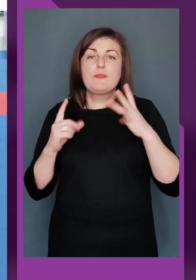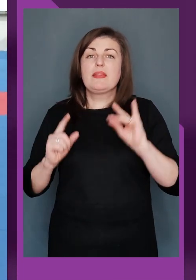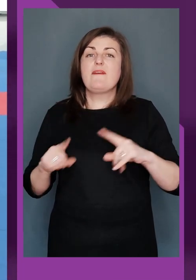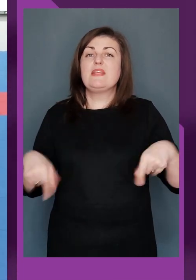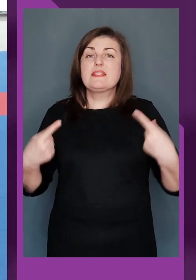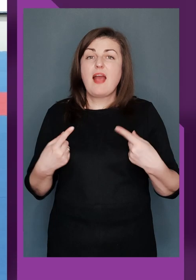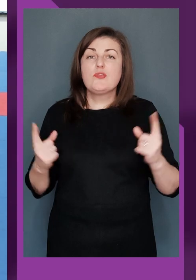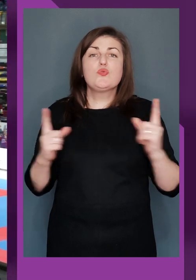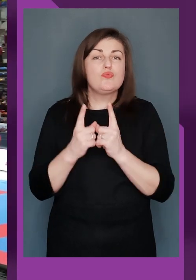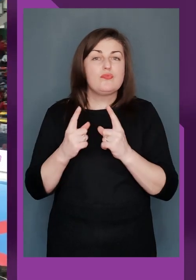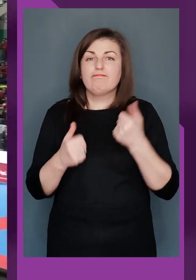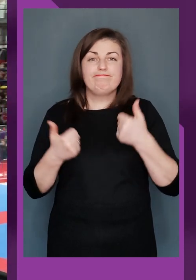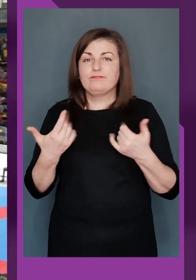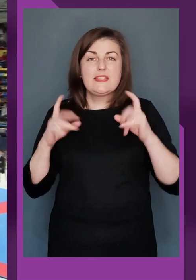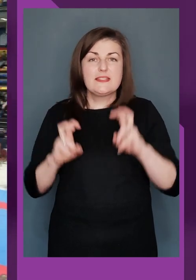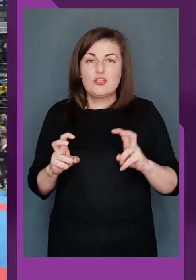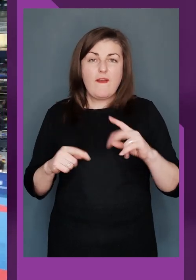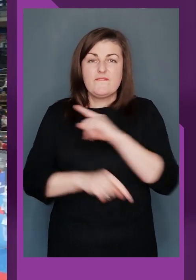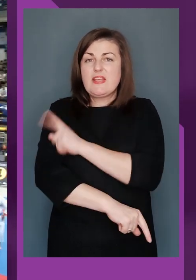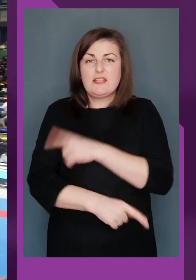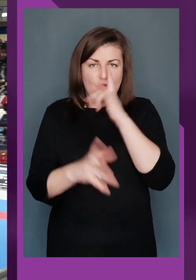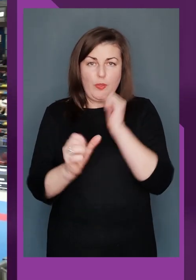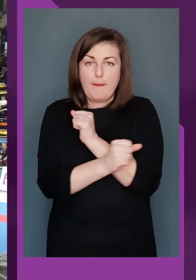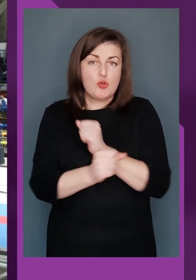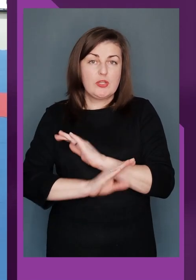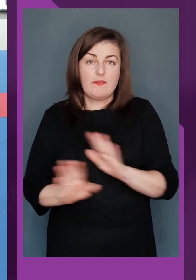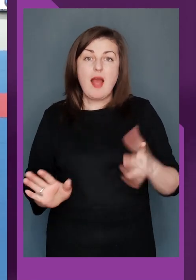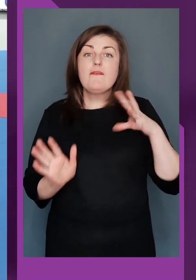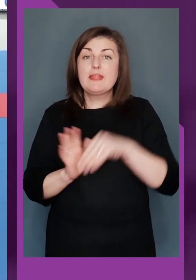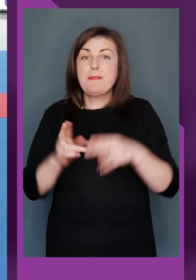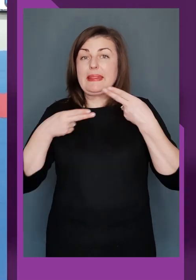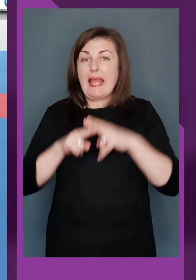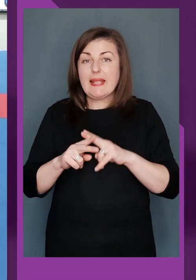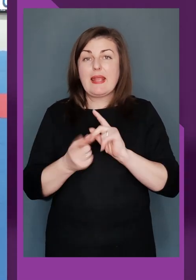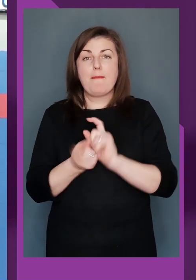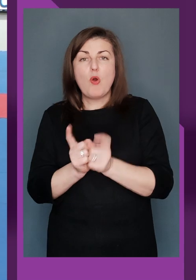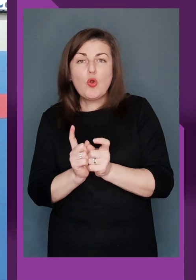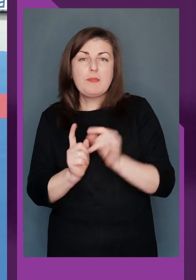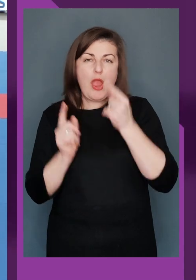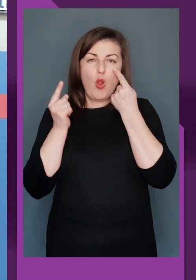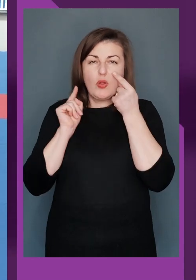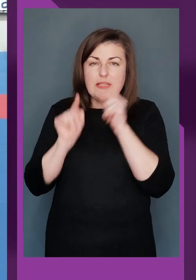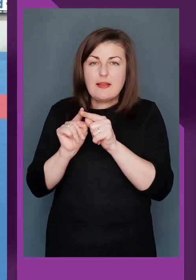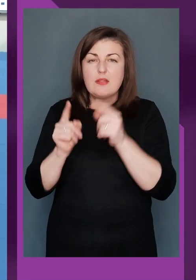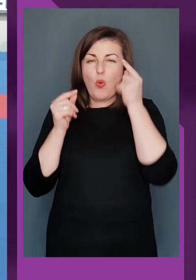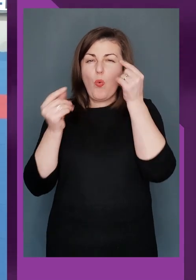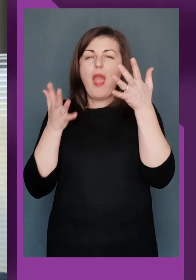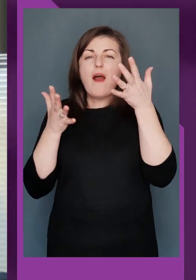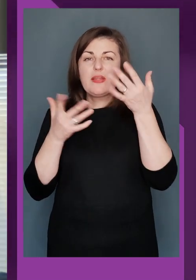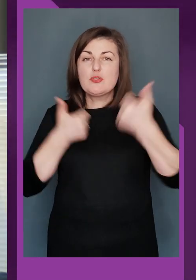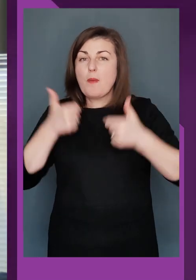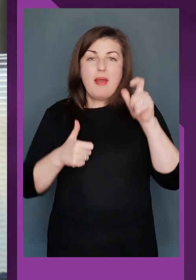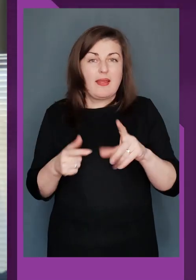візках, адже цутичка із противником сидячи фізично неможлива. Втім, техніка боротьби і концентрації з